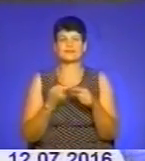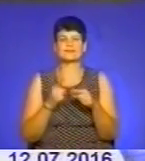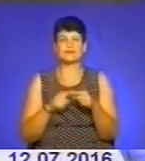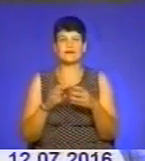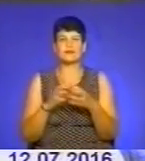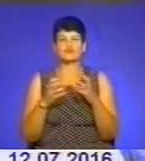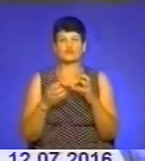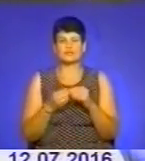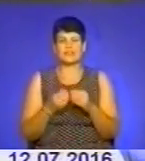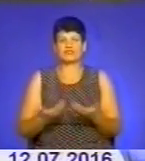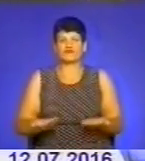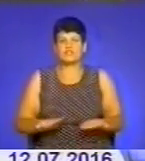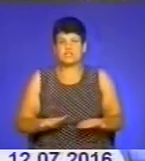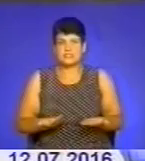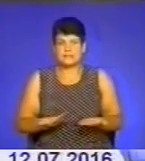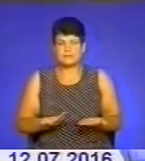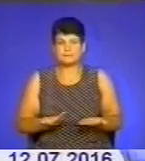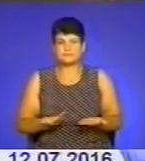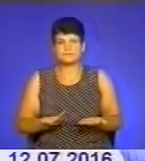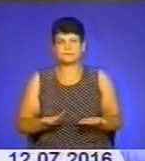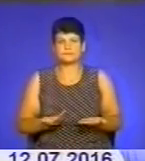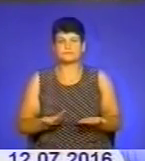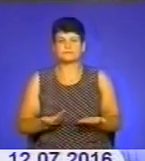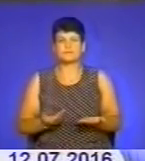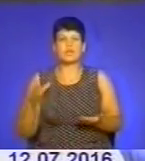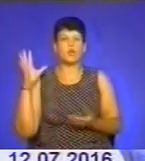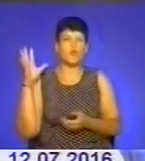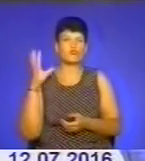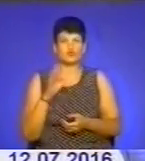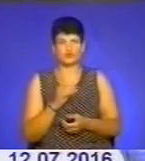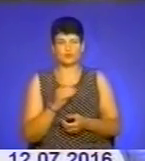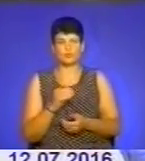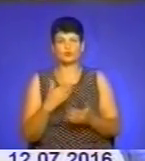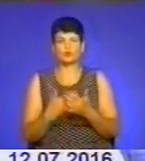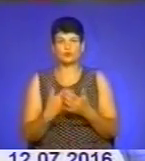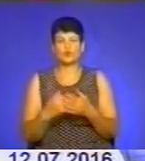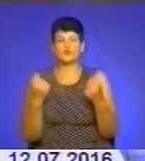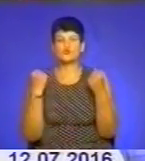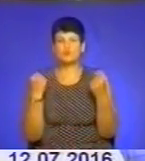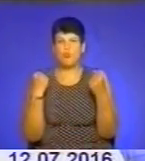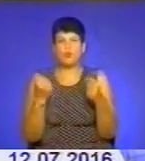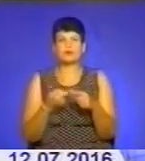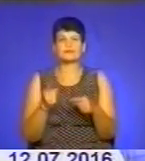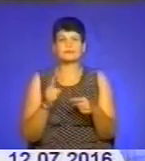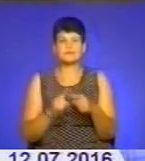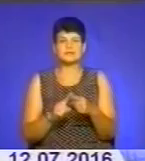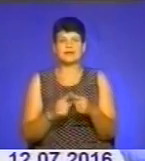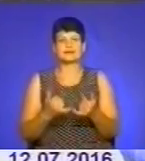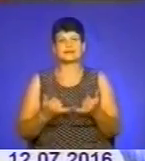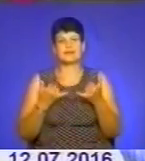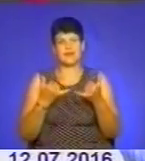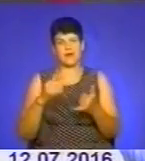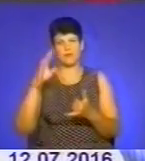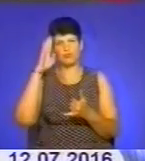і в житті, і в всьому. Тобто спорт – це є для мужчин, я